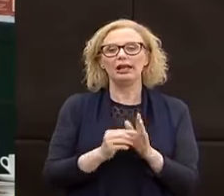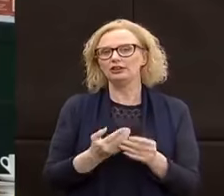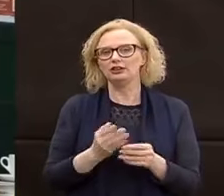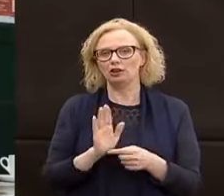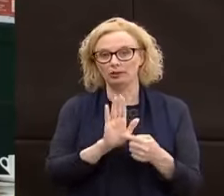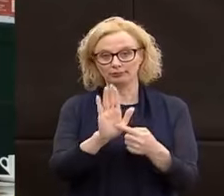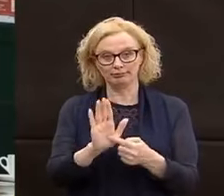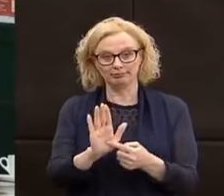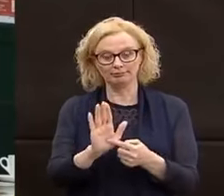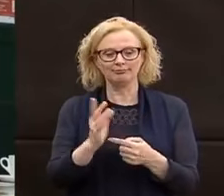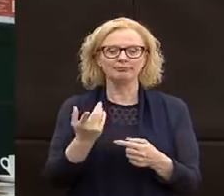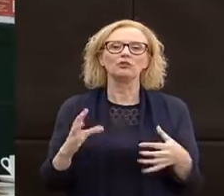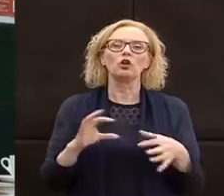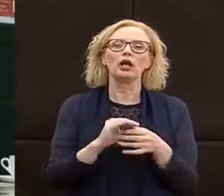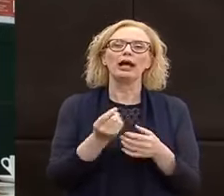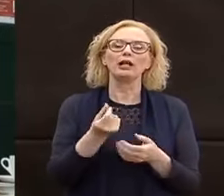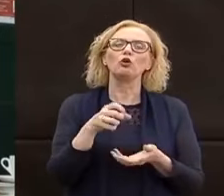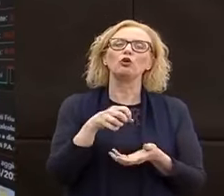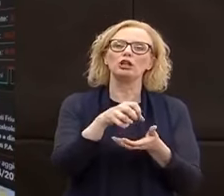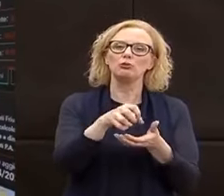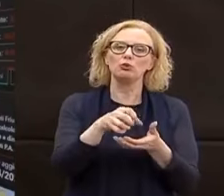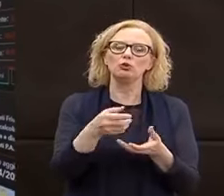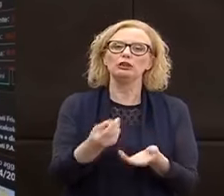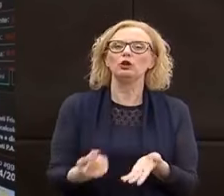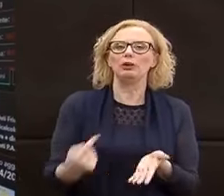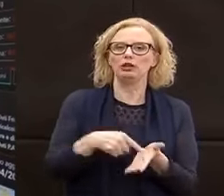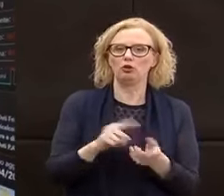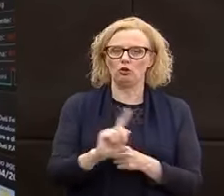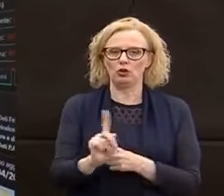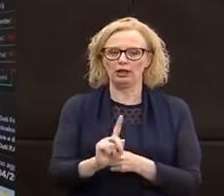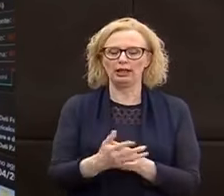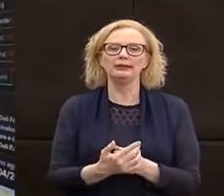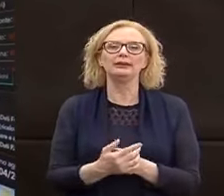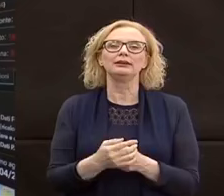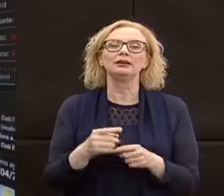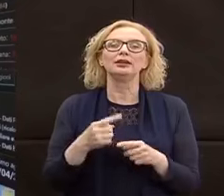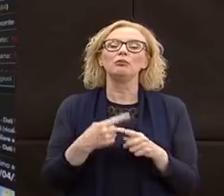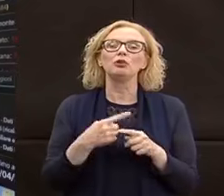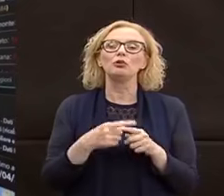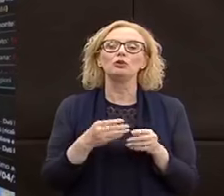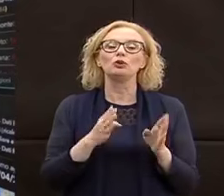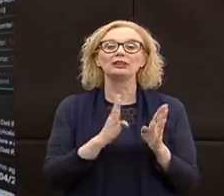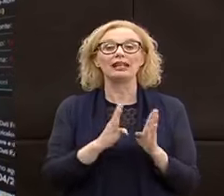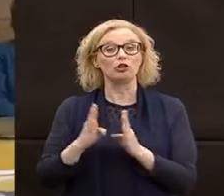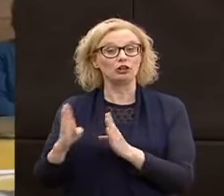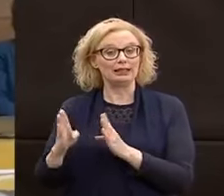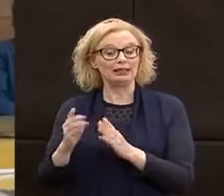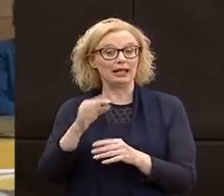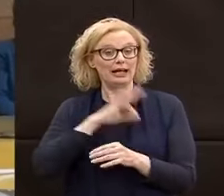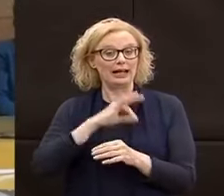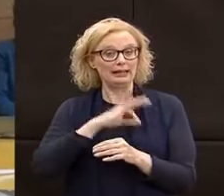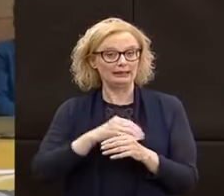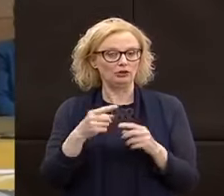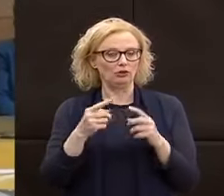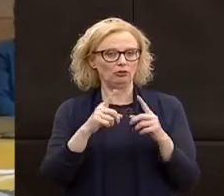quindi si parla di contributi a fondo perduto. Ci saranno scaglioni di reddito diversi, saranno